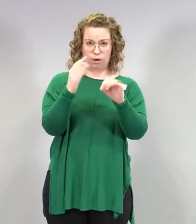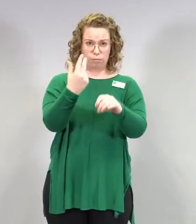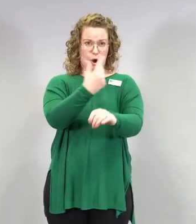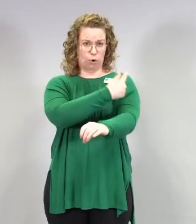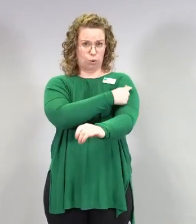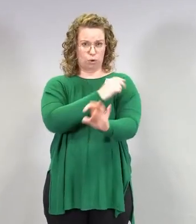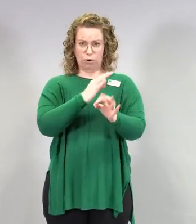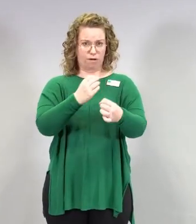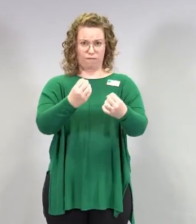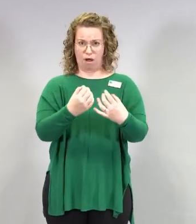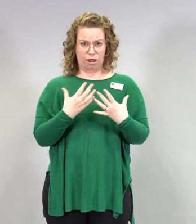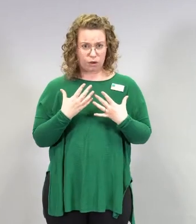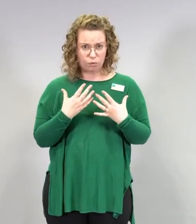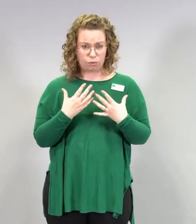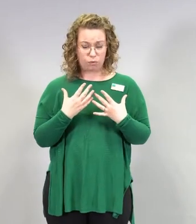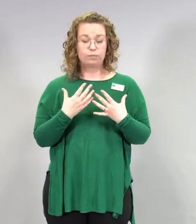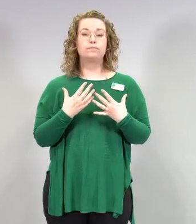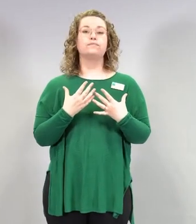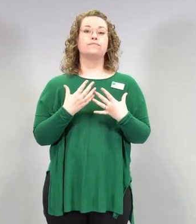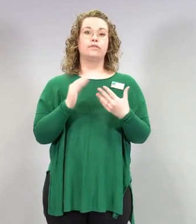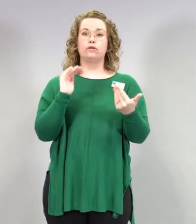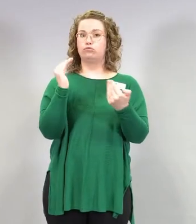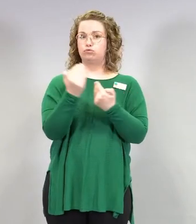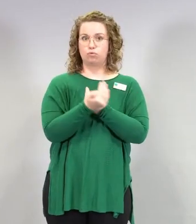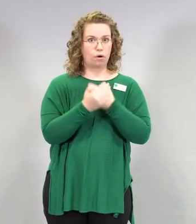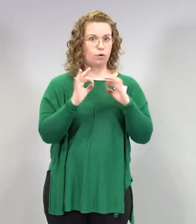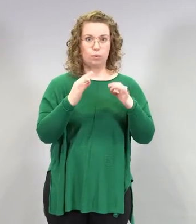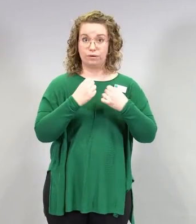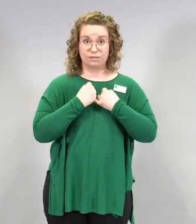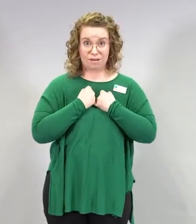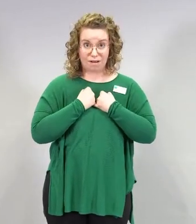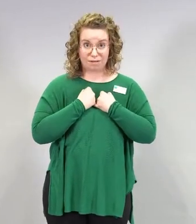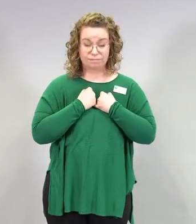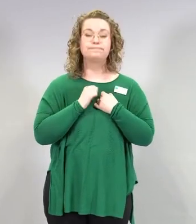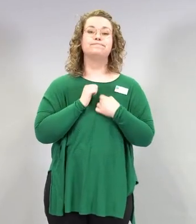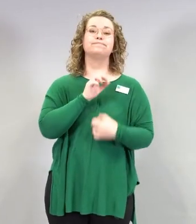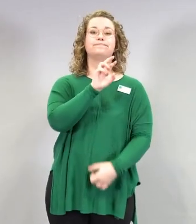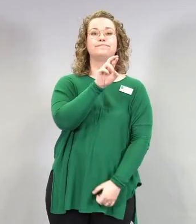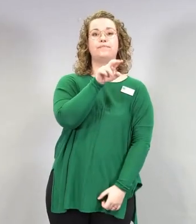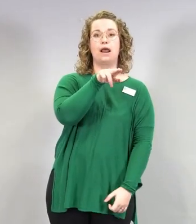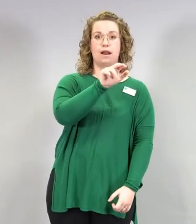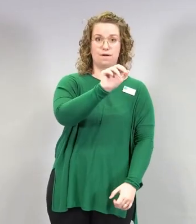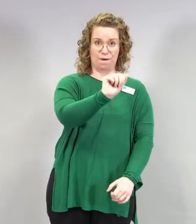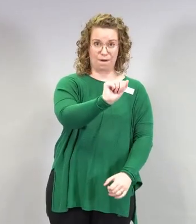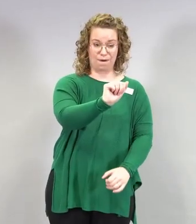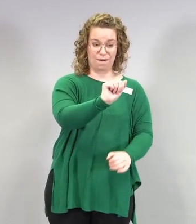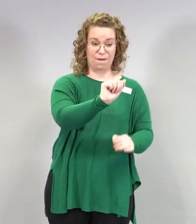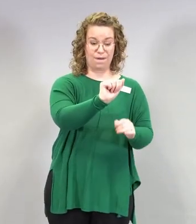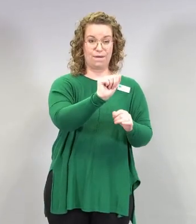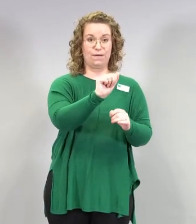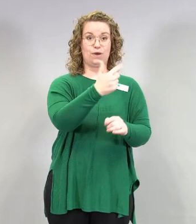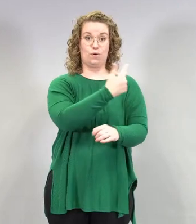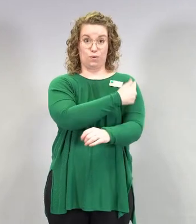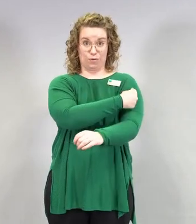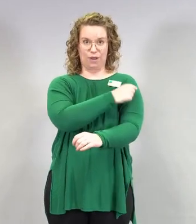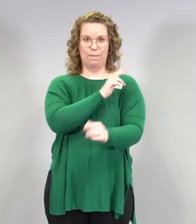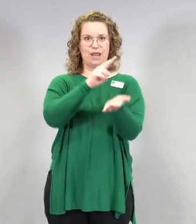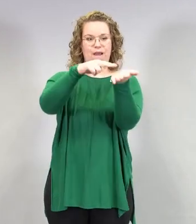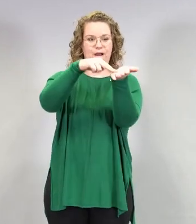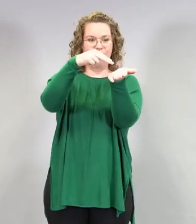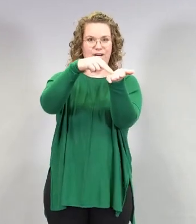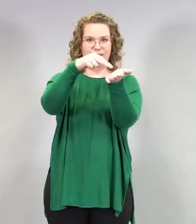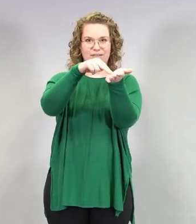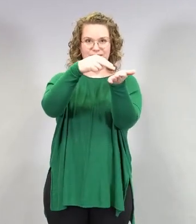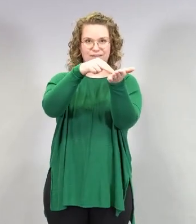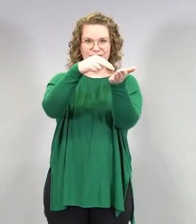suoja, sen rokotteen antama suoja perustuu, niin jos katsotaan tätä RNA-rokotetta, siinähän viedään sen rasvapartikkelin